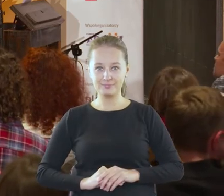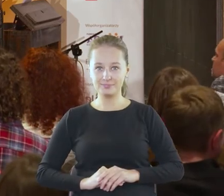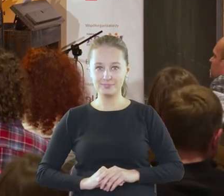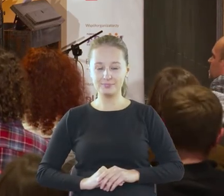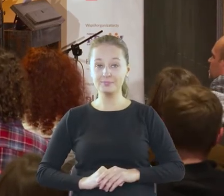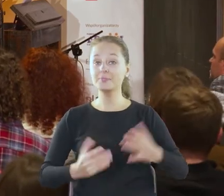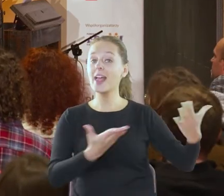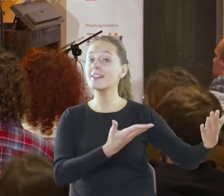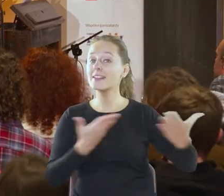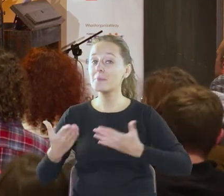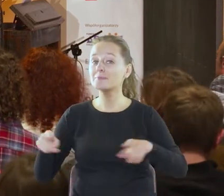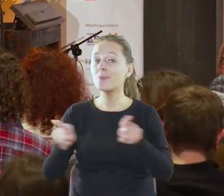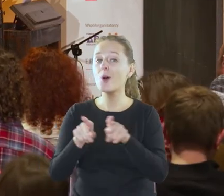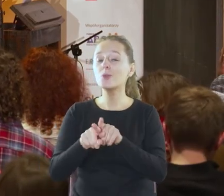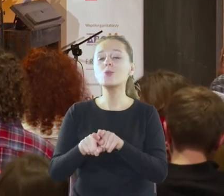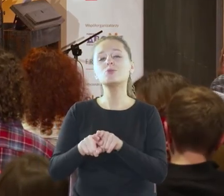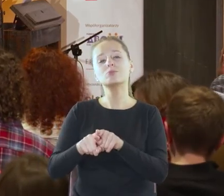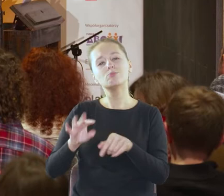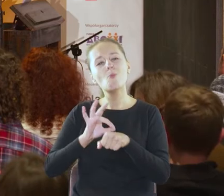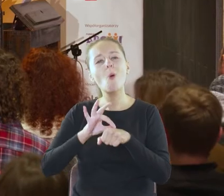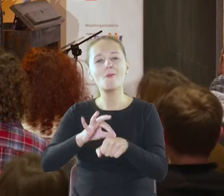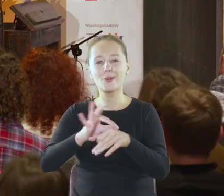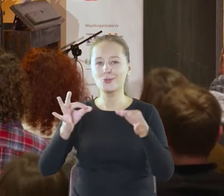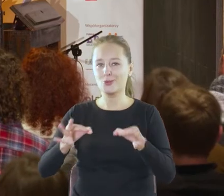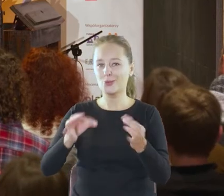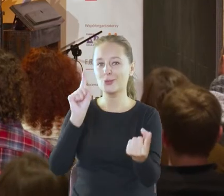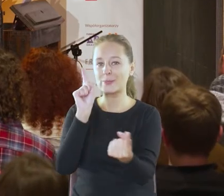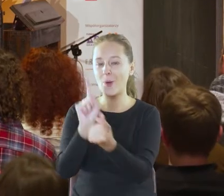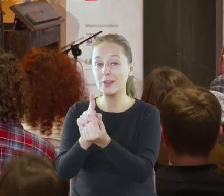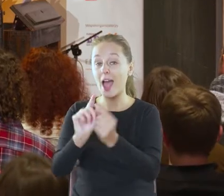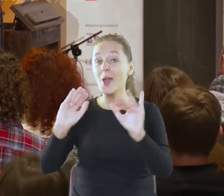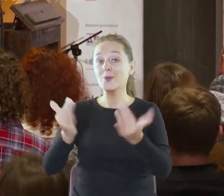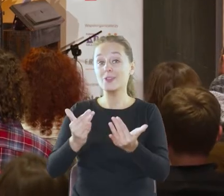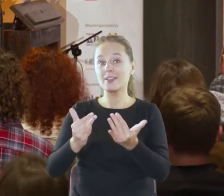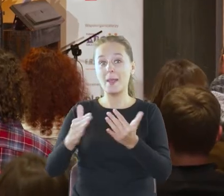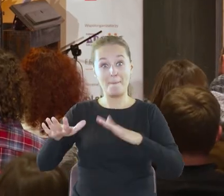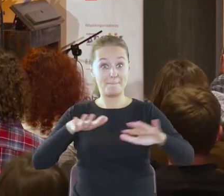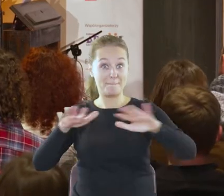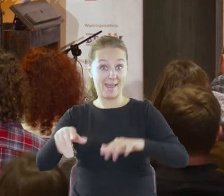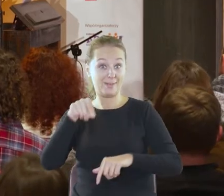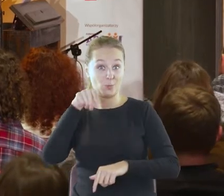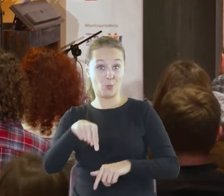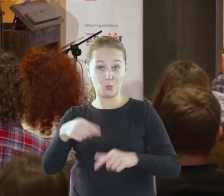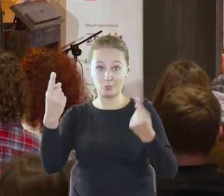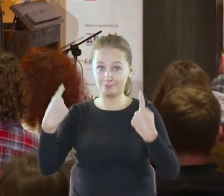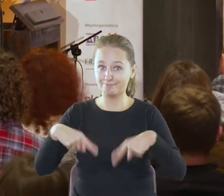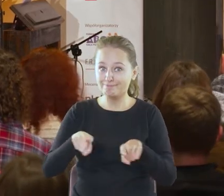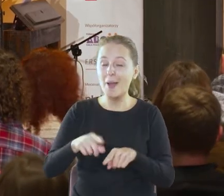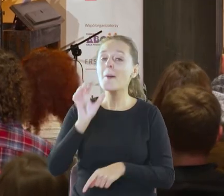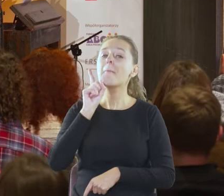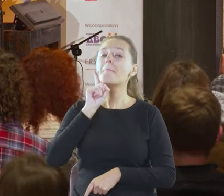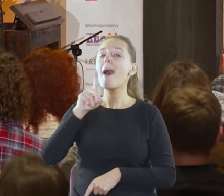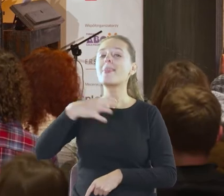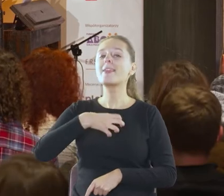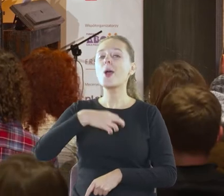Zapraszam również gospodarza dzisiejszego spotkania, czyli miejsca, w którym się znajdujemy, Pana Dyrektora